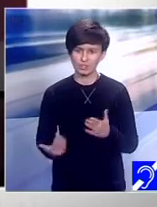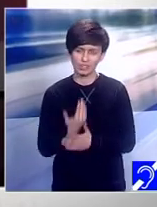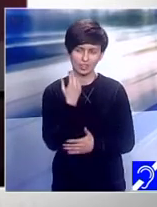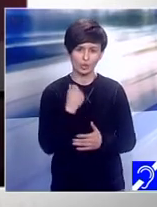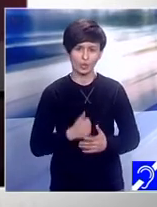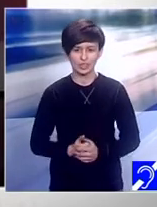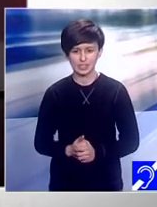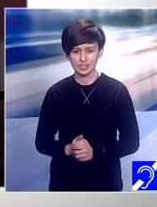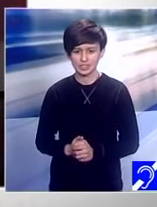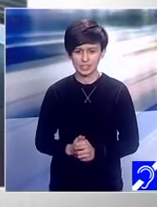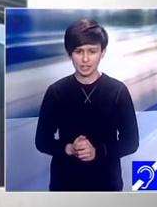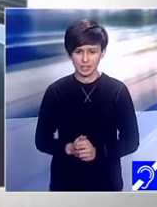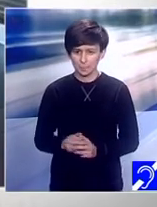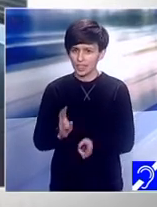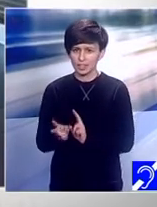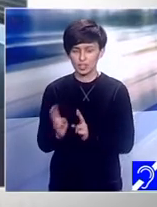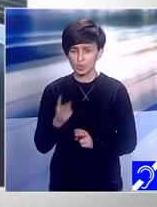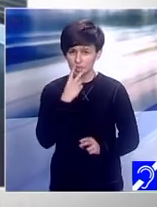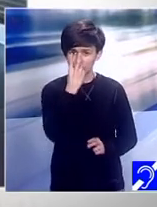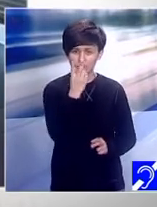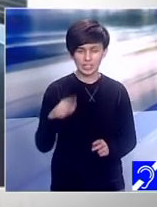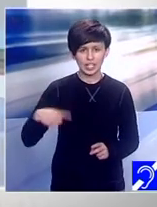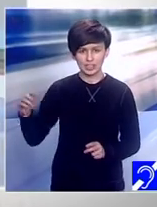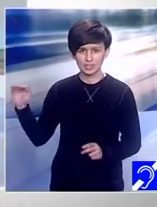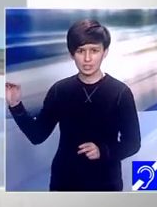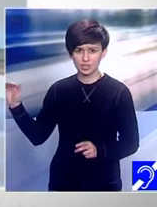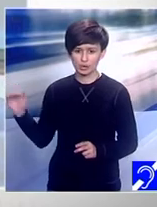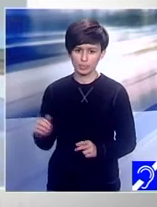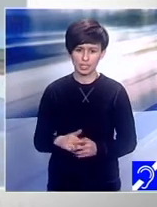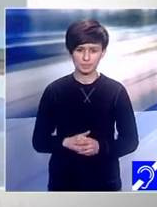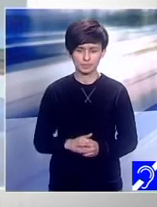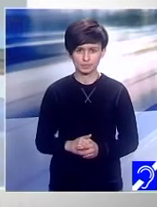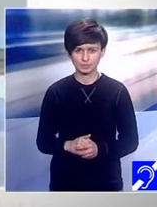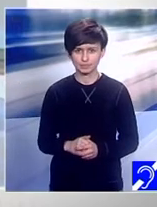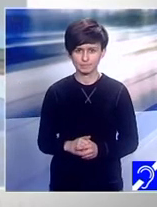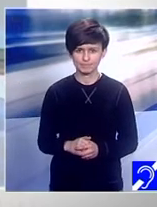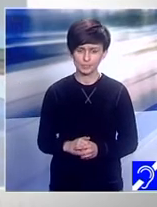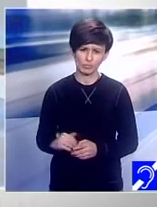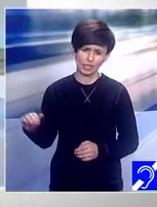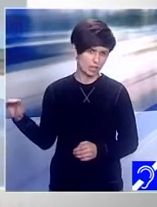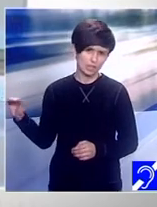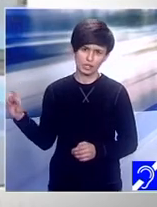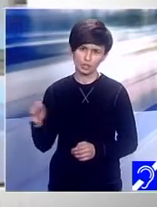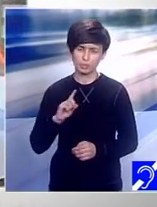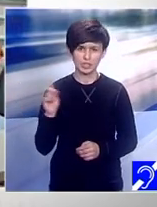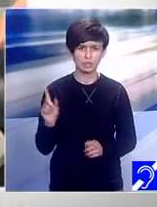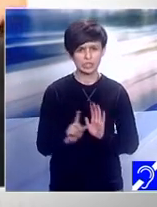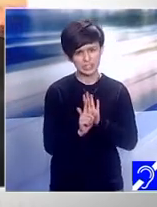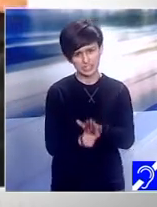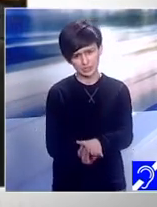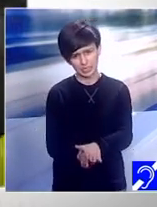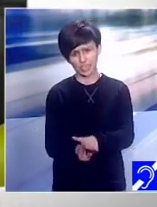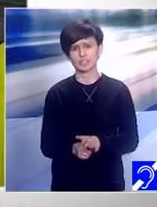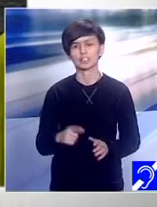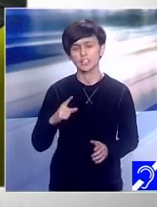Nu știu ce să zic. Copilașii încă de vârsta lui nu fac diferit. Copiii nu discriminează. Asta este o informație pe